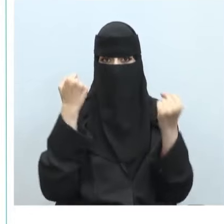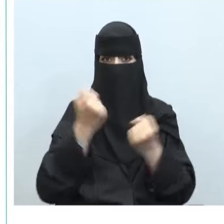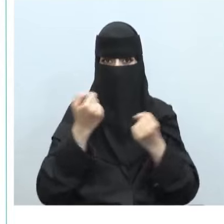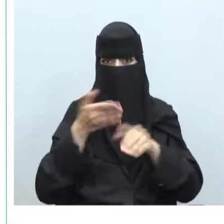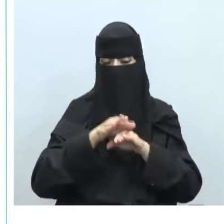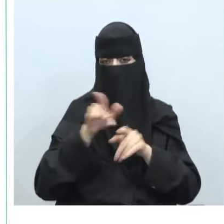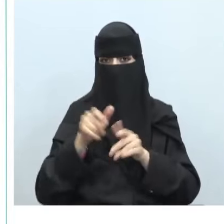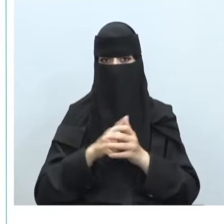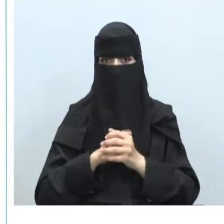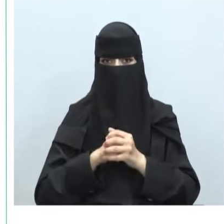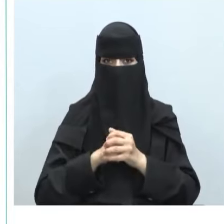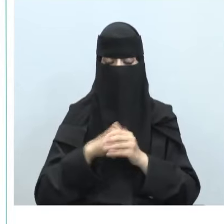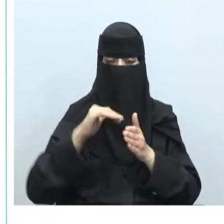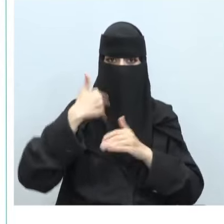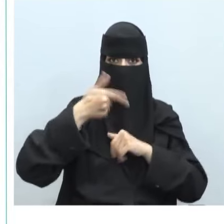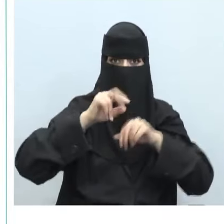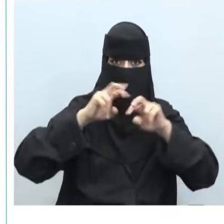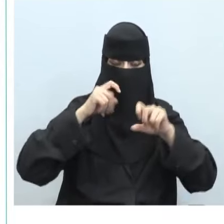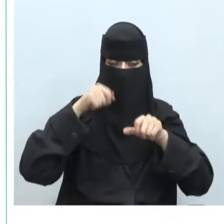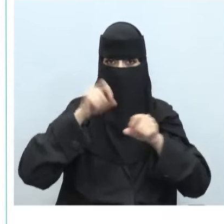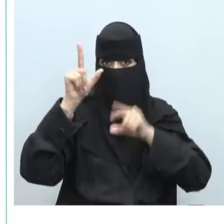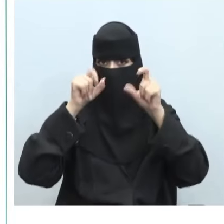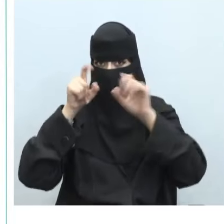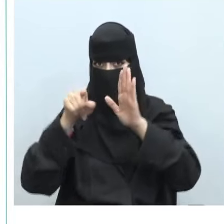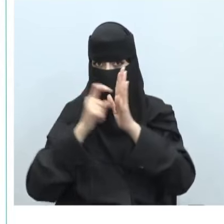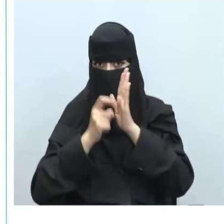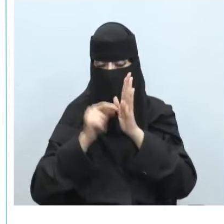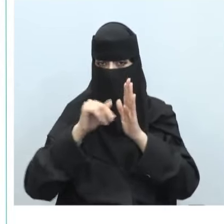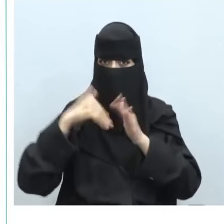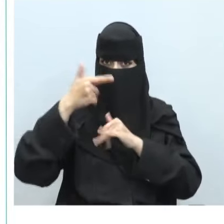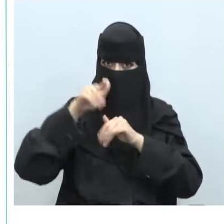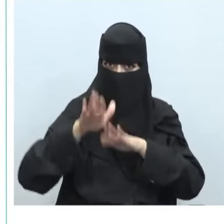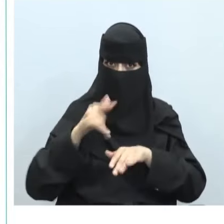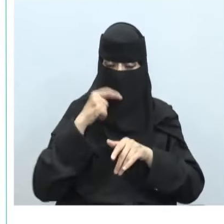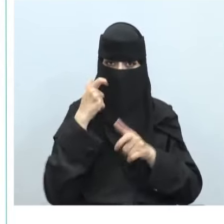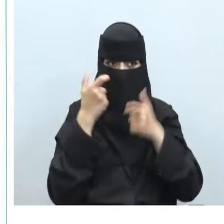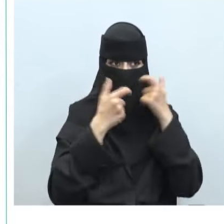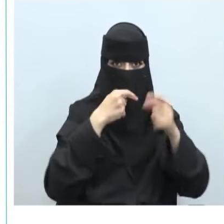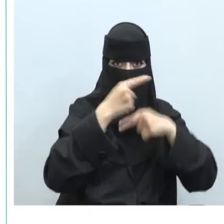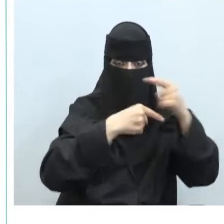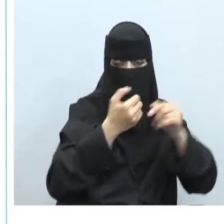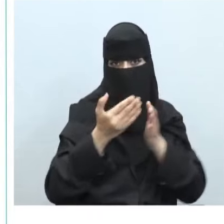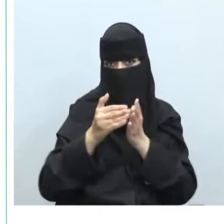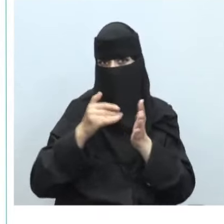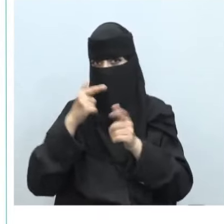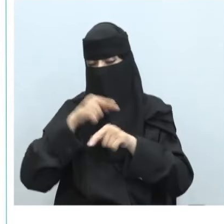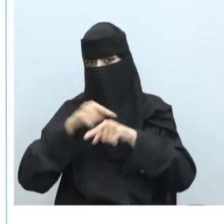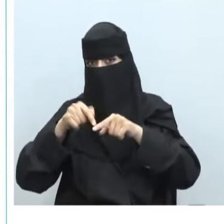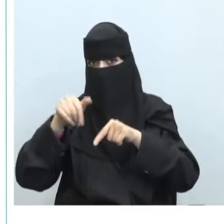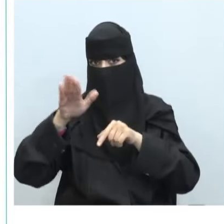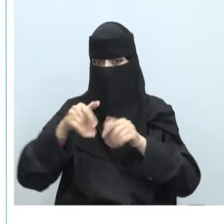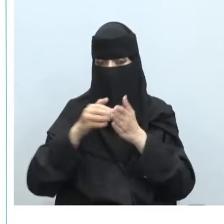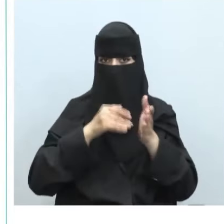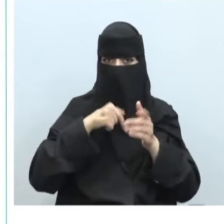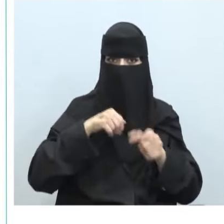عليه عند البحث في الإنترنت عن هذه الضوابط سيرشدنا دائماً يرجعنا دائماً إلى المرجع